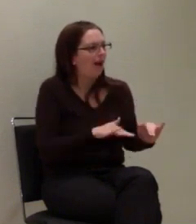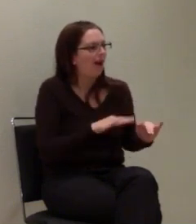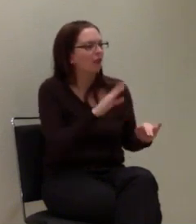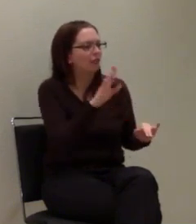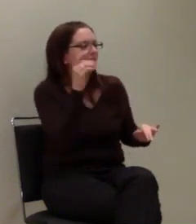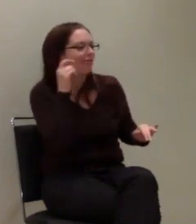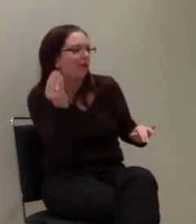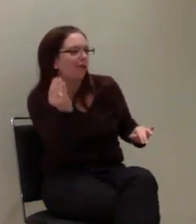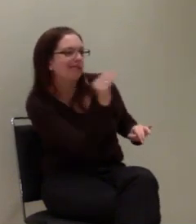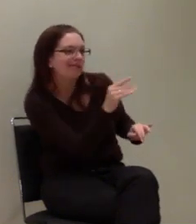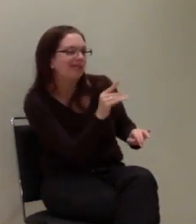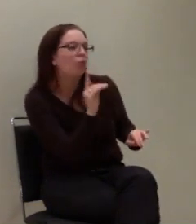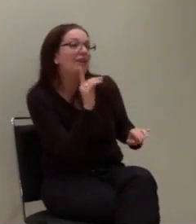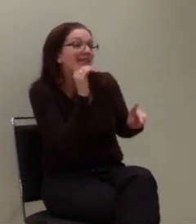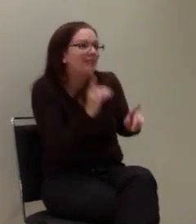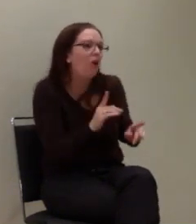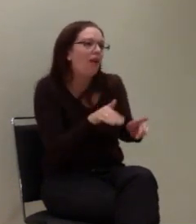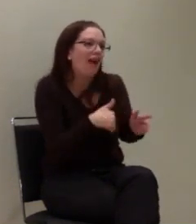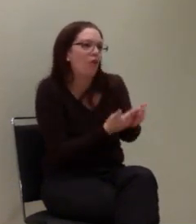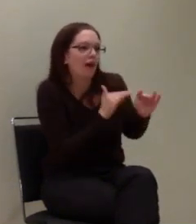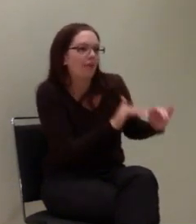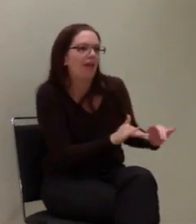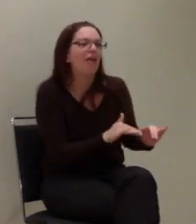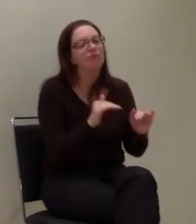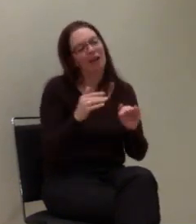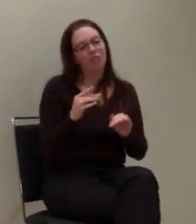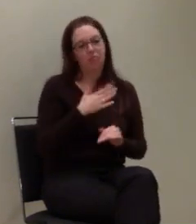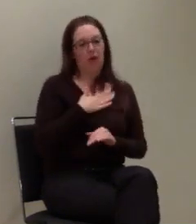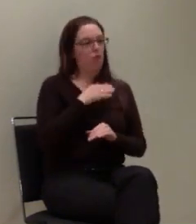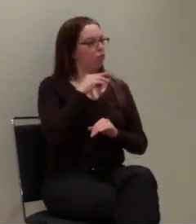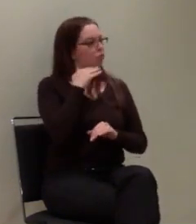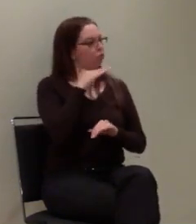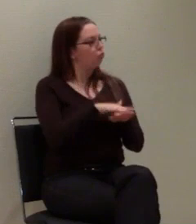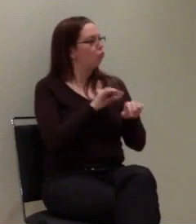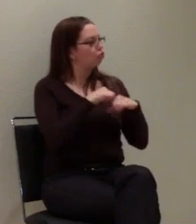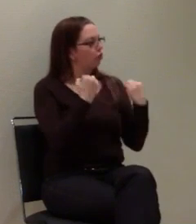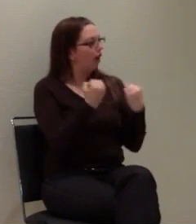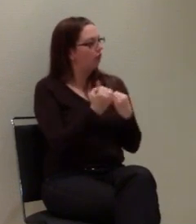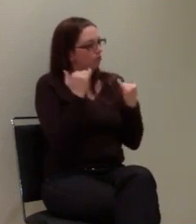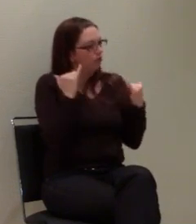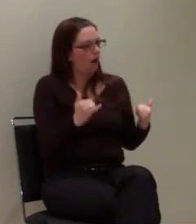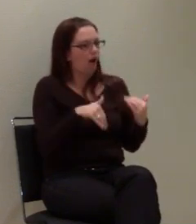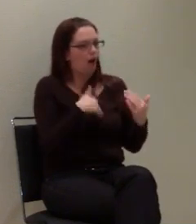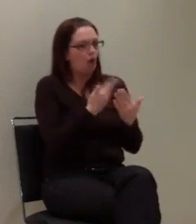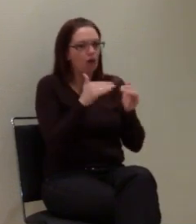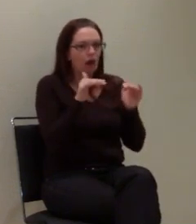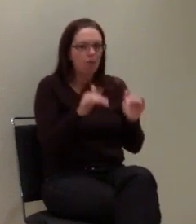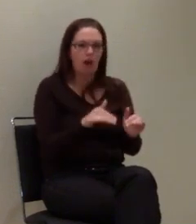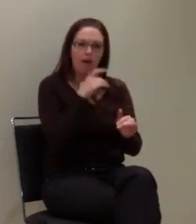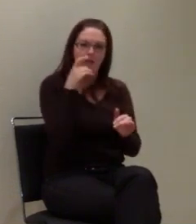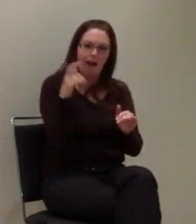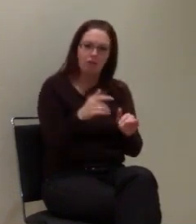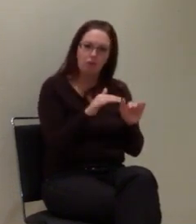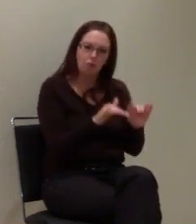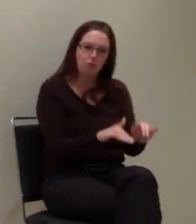Für mich hat auch eben nicht nur bestimmte